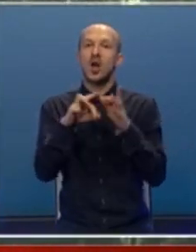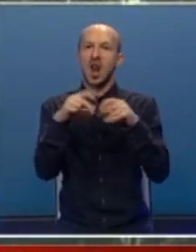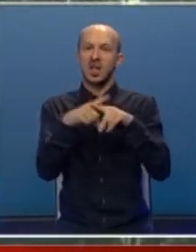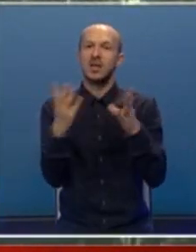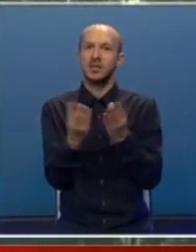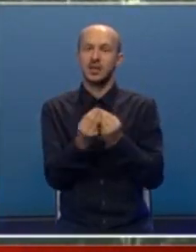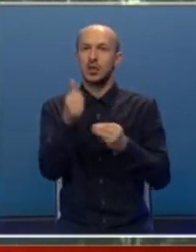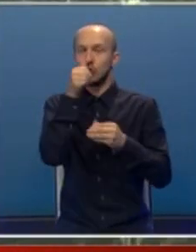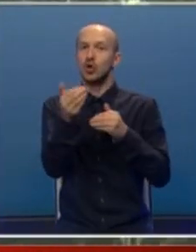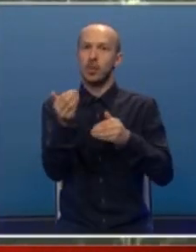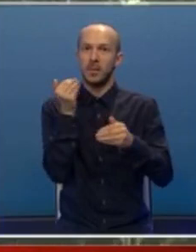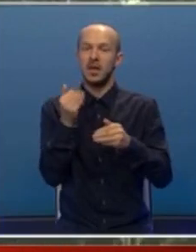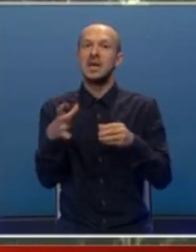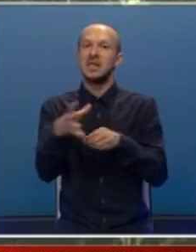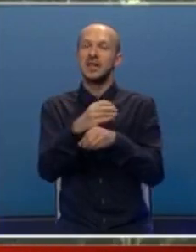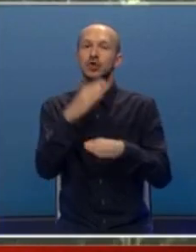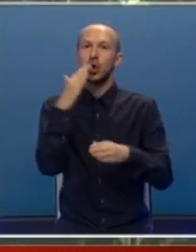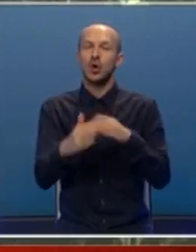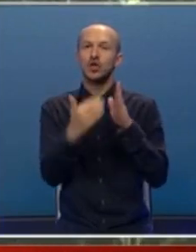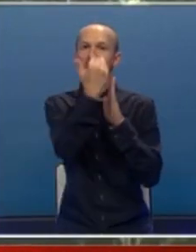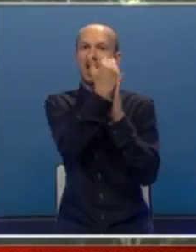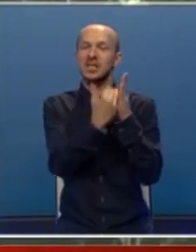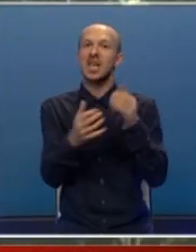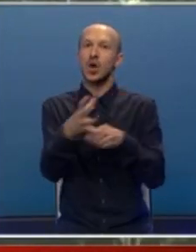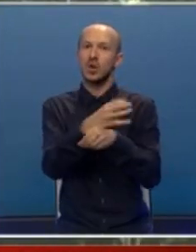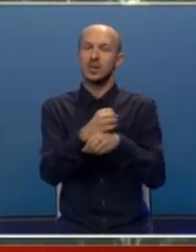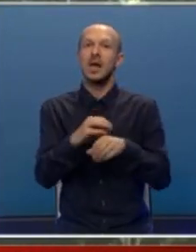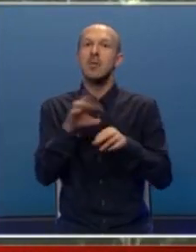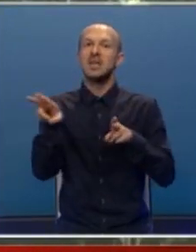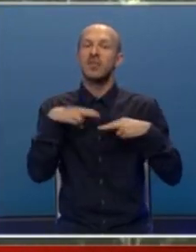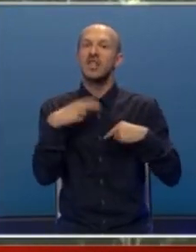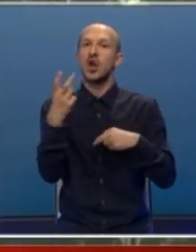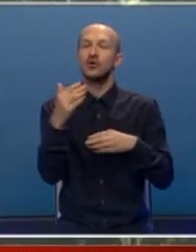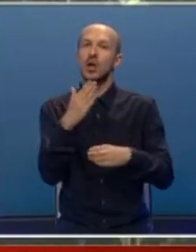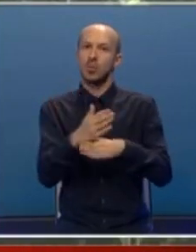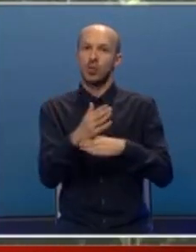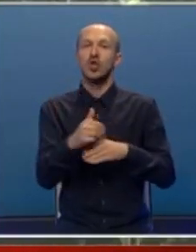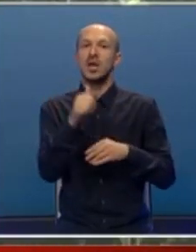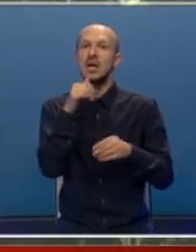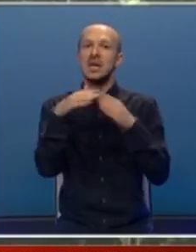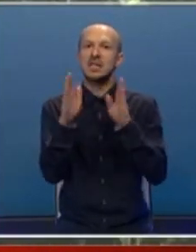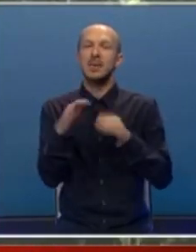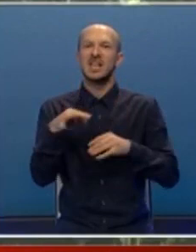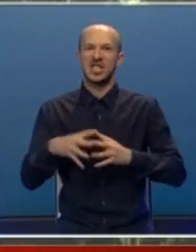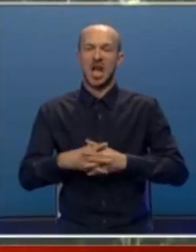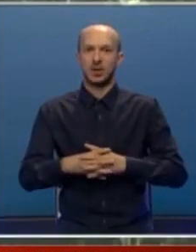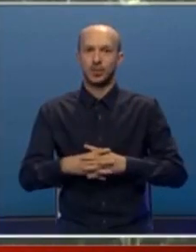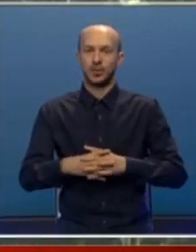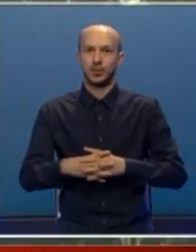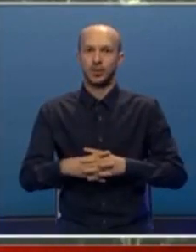zajednica da što prije završe konačne liste korisnika, bezpovratne novčane pomoći i stambenih jedinica.